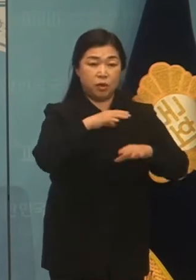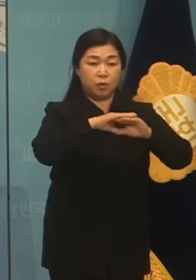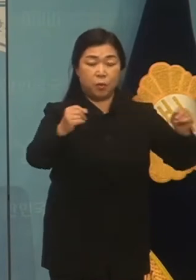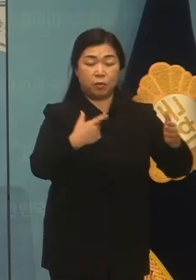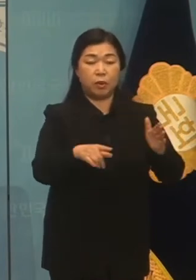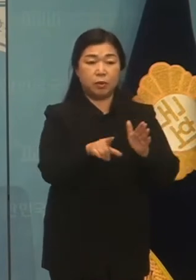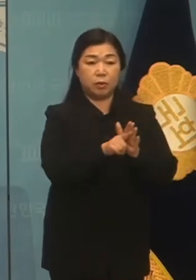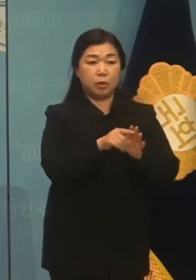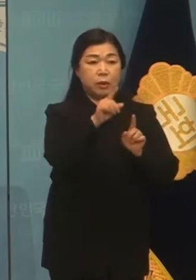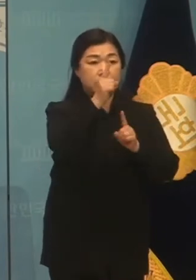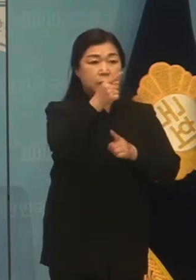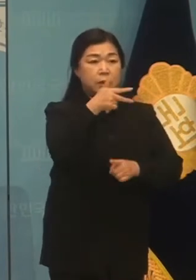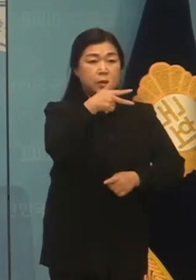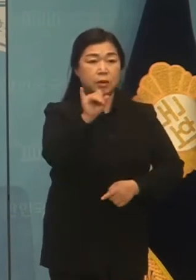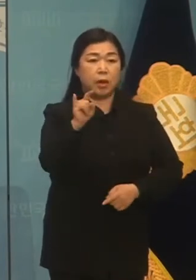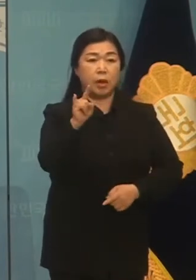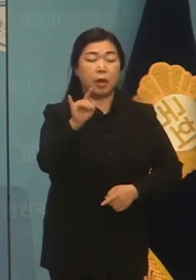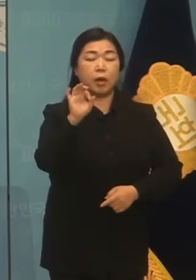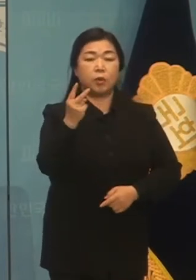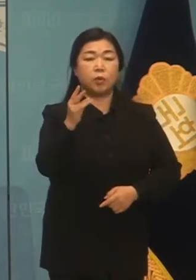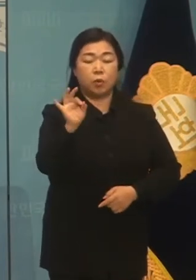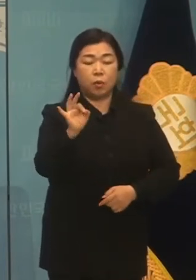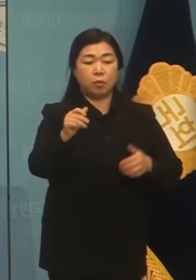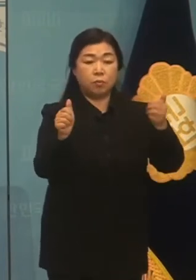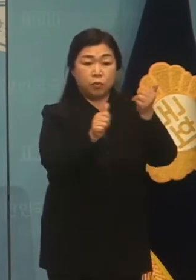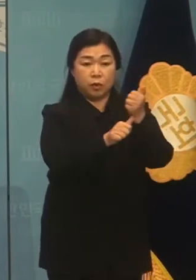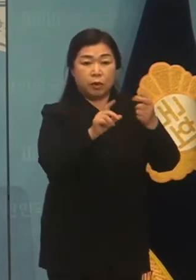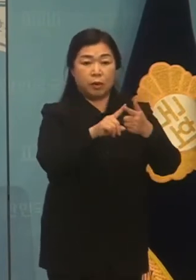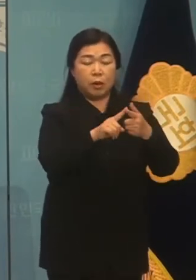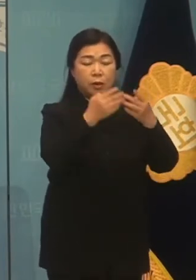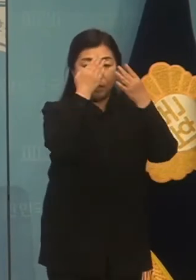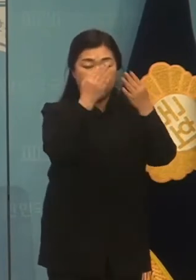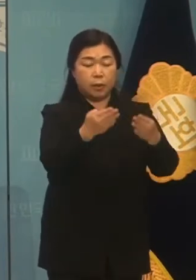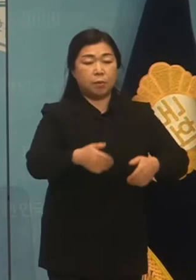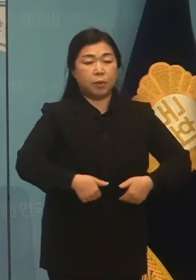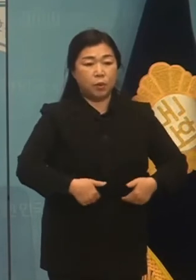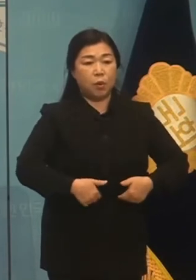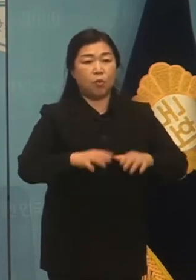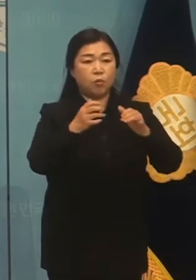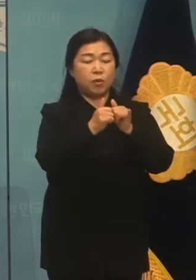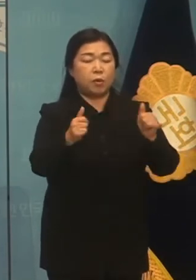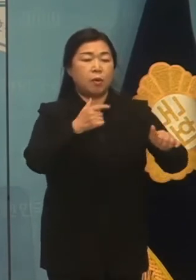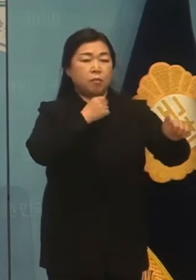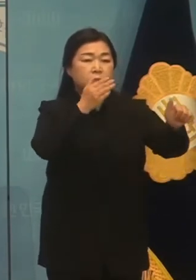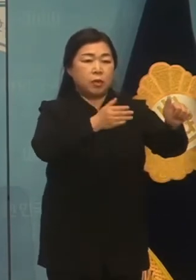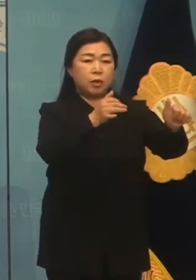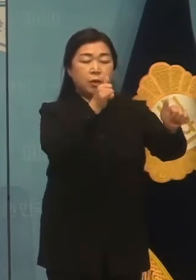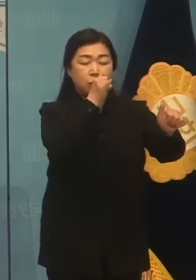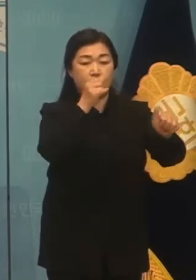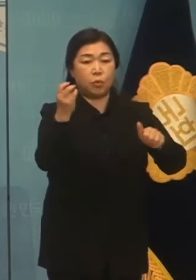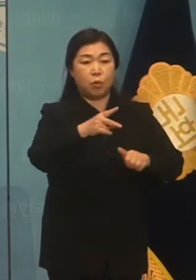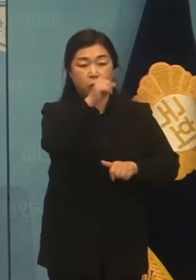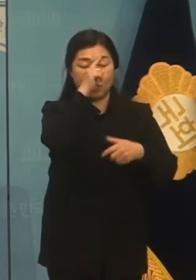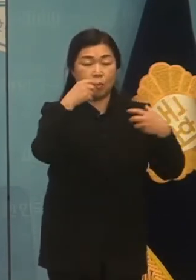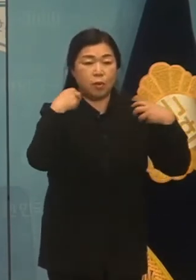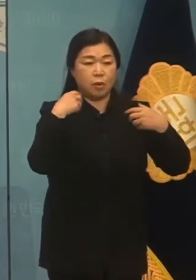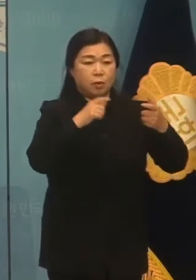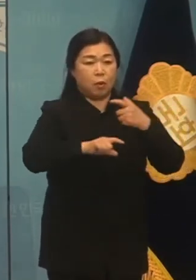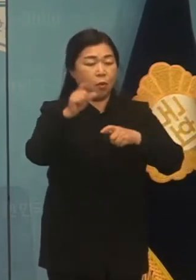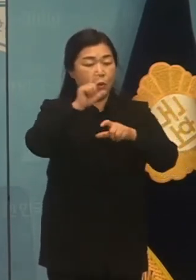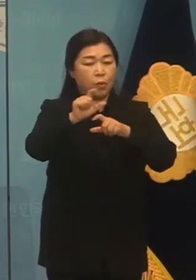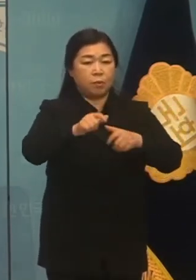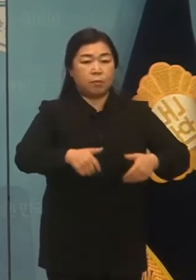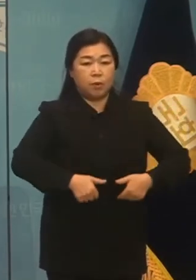이재용 부회장에 대한 사면 필요성을 국민들도 요구하고 있고 정부가 좀 더 적극적인 고민을 해야